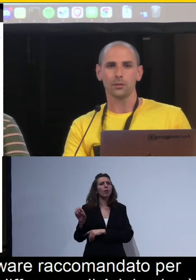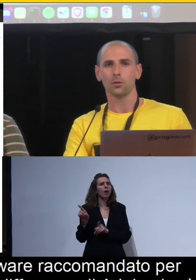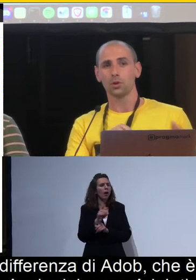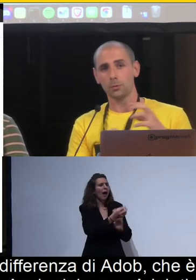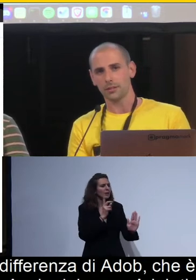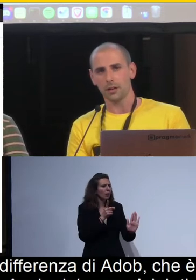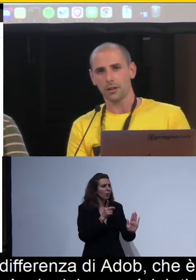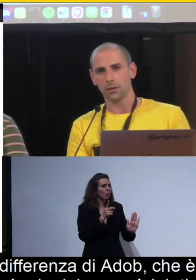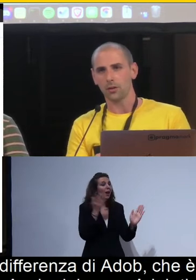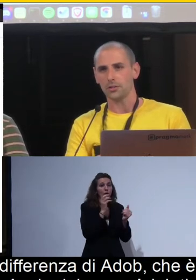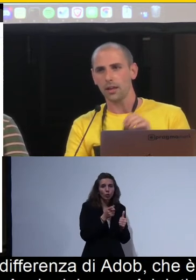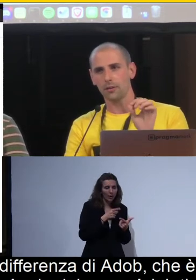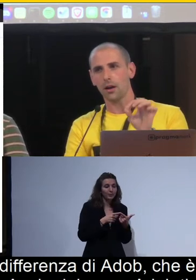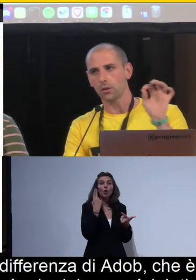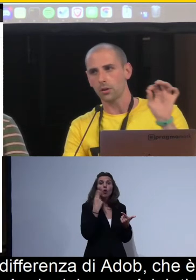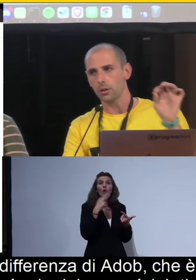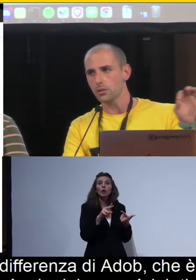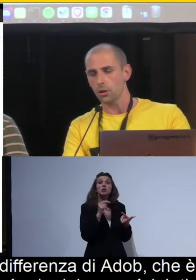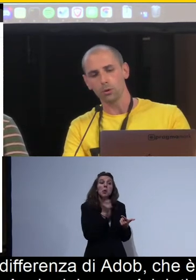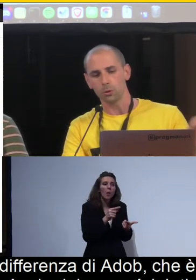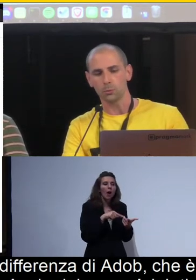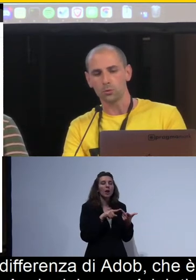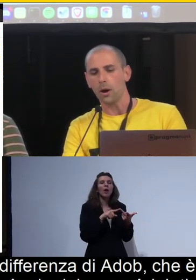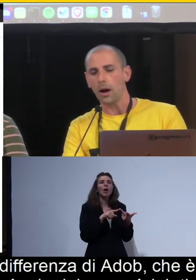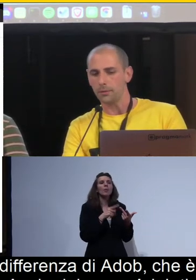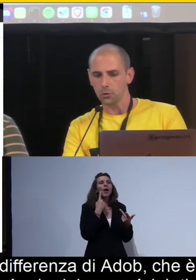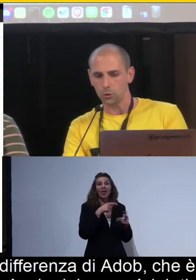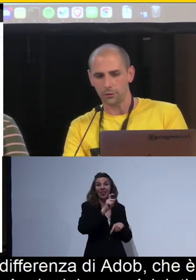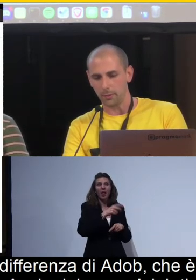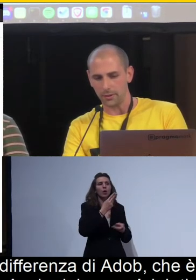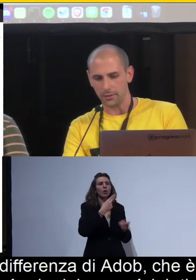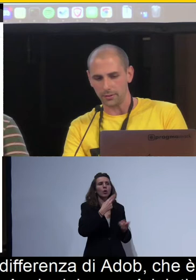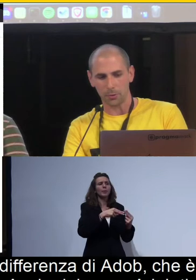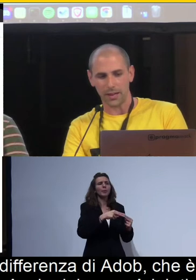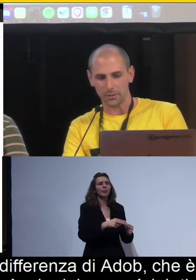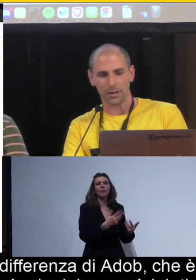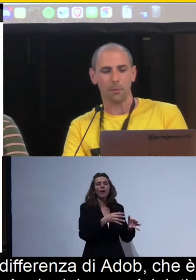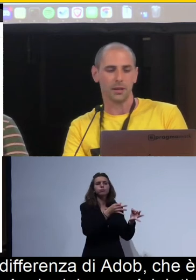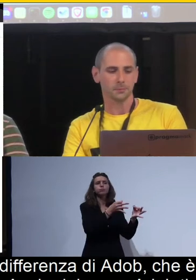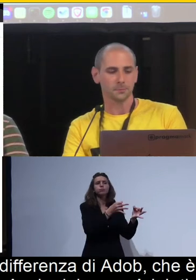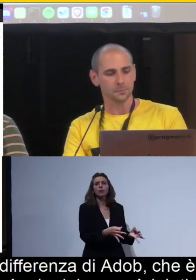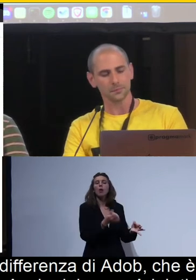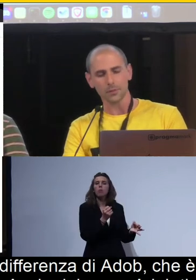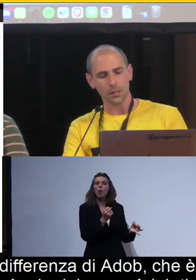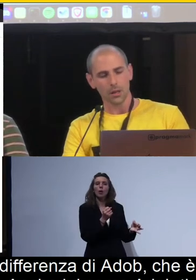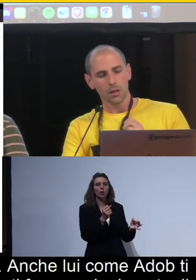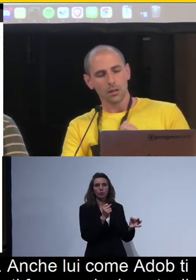sbagliando, dove potresti andare a correggere e ti fa correzioni molto molto puntuali su dove effettivamente puoi andare a mettere le mani.